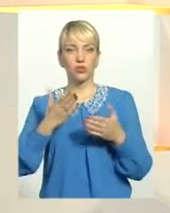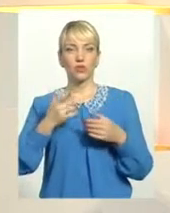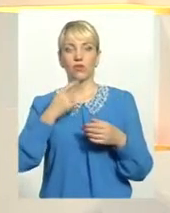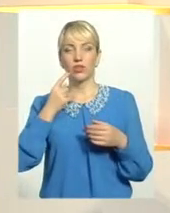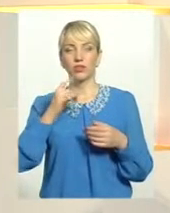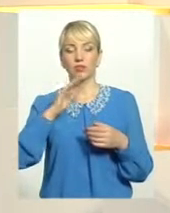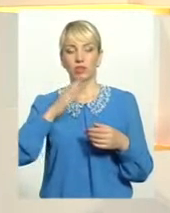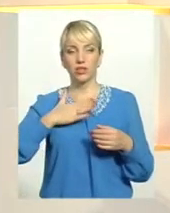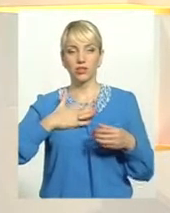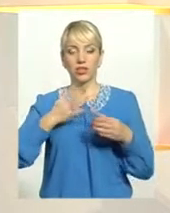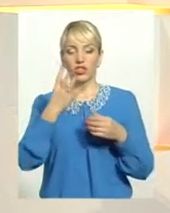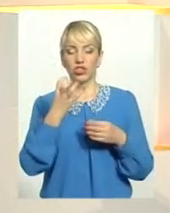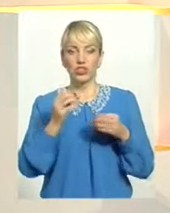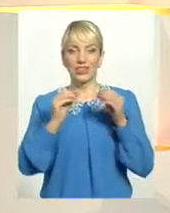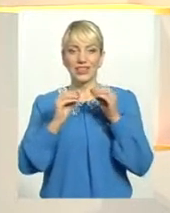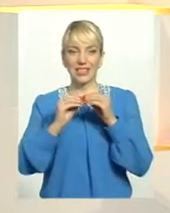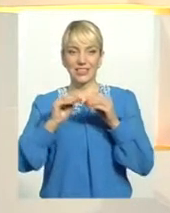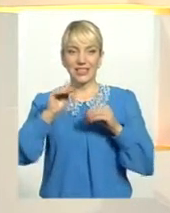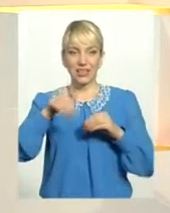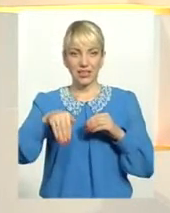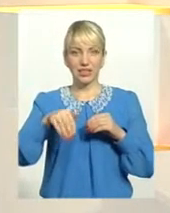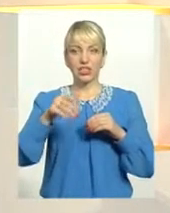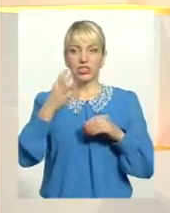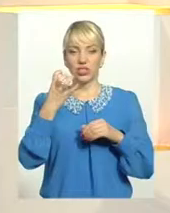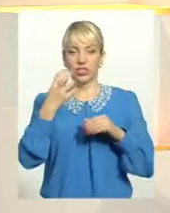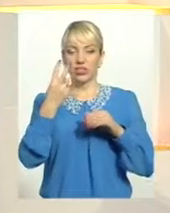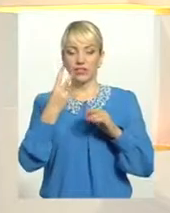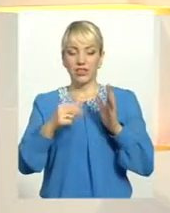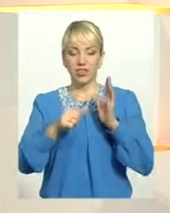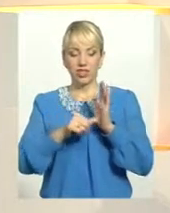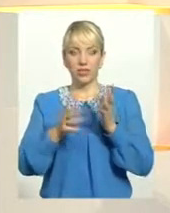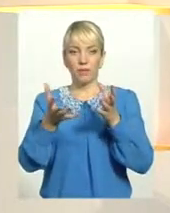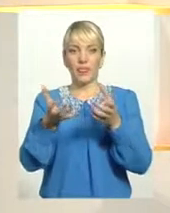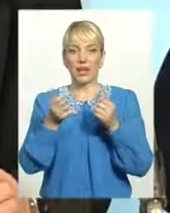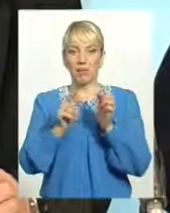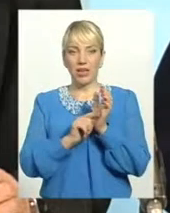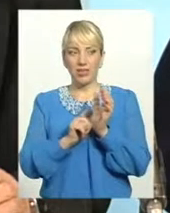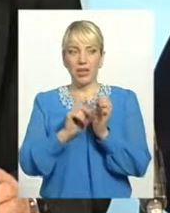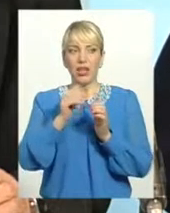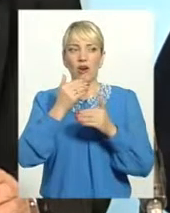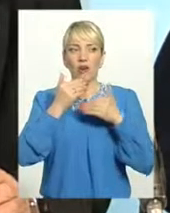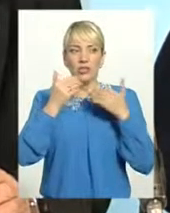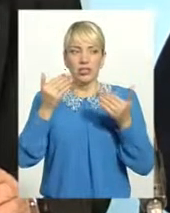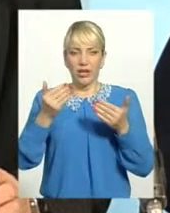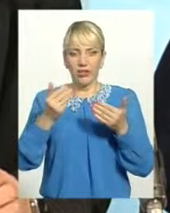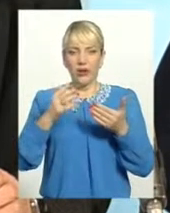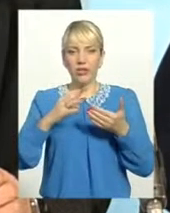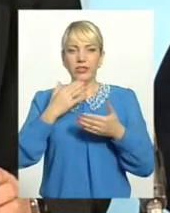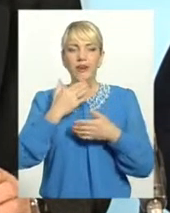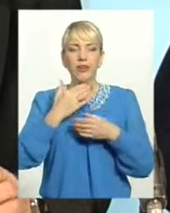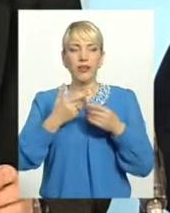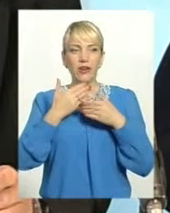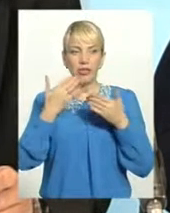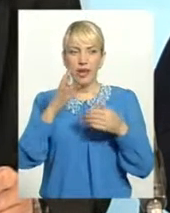410 тисяч 426 одержувачів пенсії на останню звітну дату, то